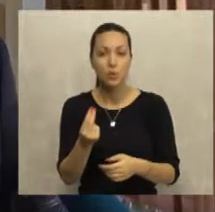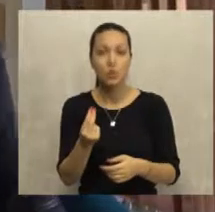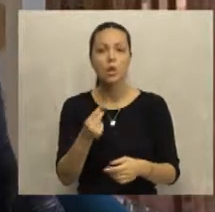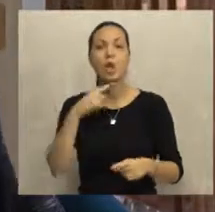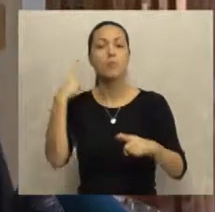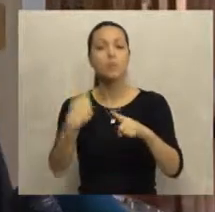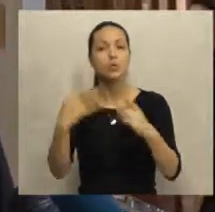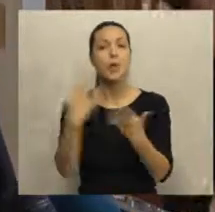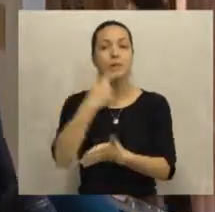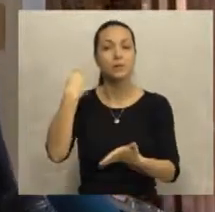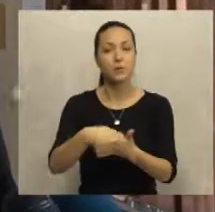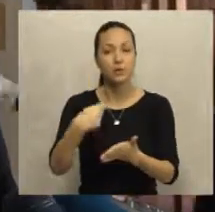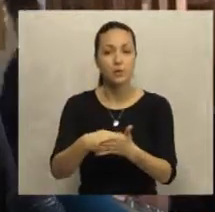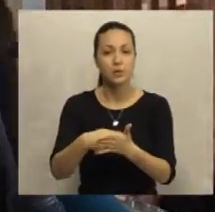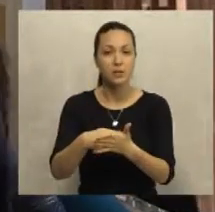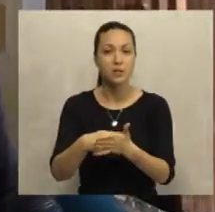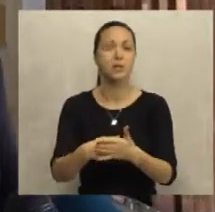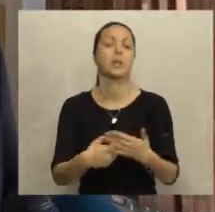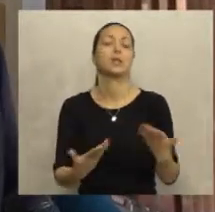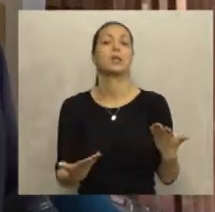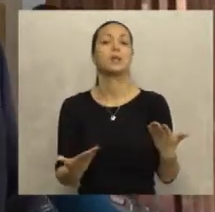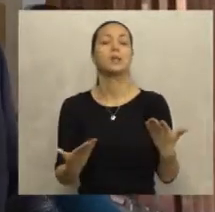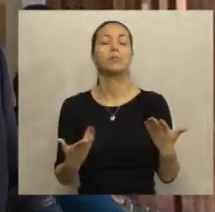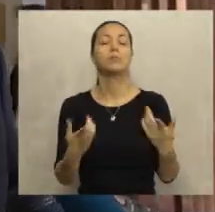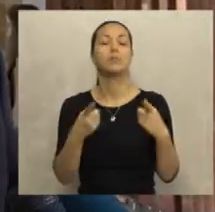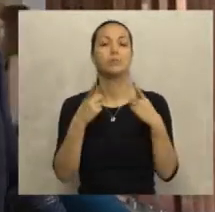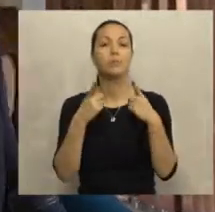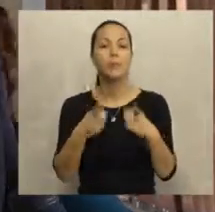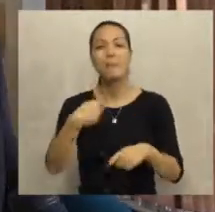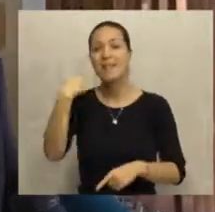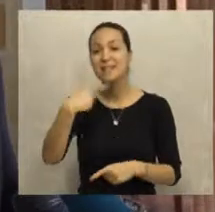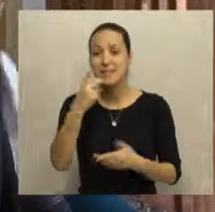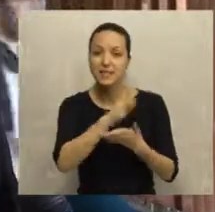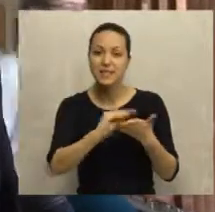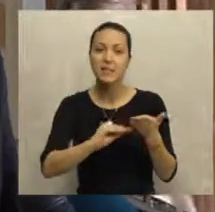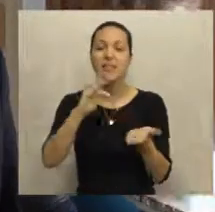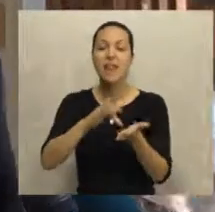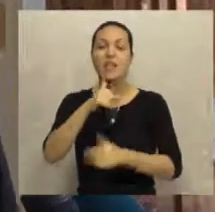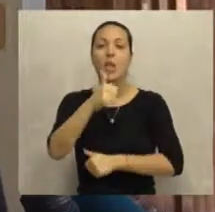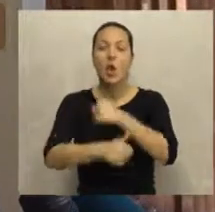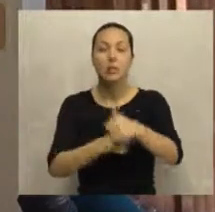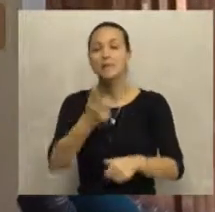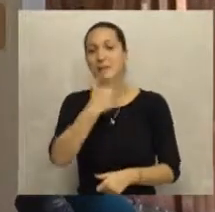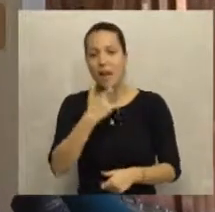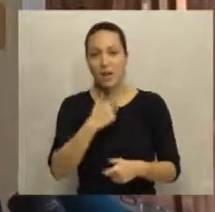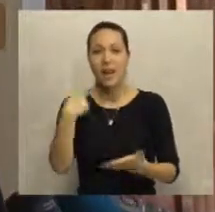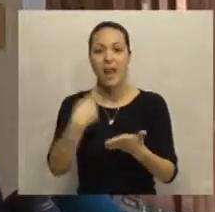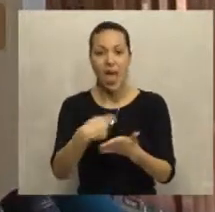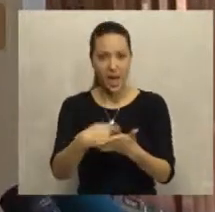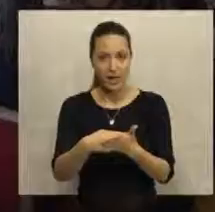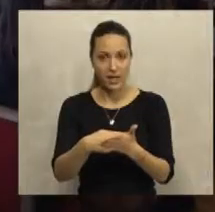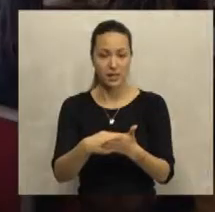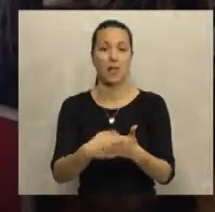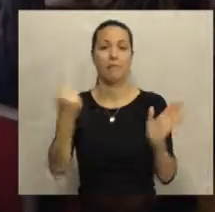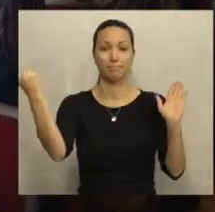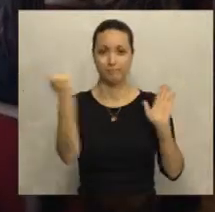prisustvo, naravno, laureata nagrade Pečat, Varoš i Sremsko Karlovačke, gde su obično već pesnici srednjih godina ili nešto stariji.